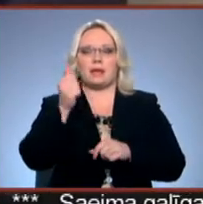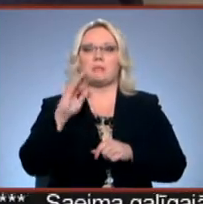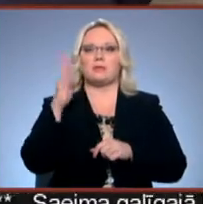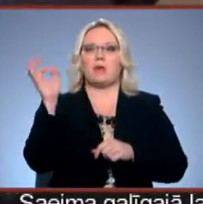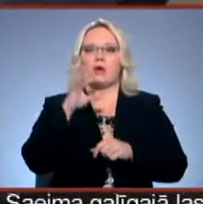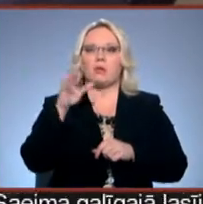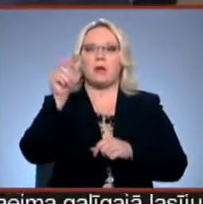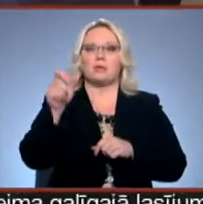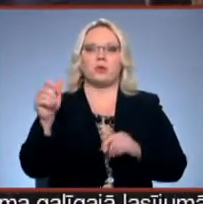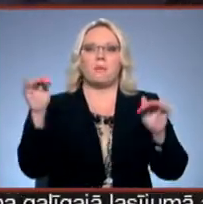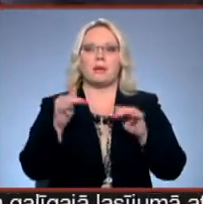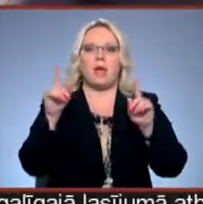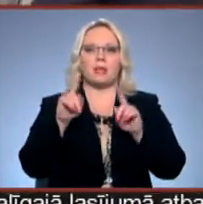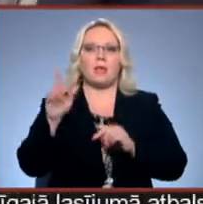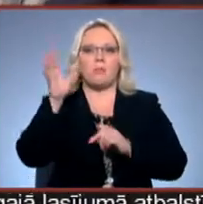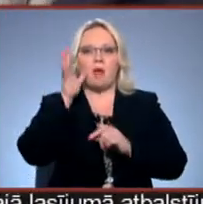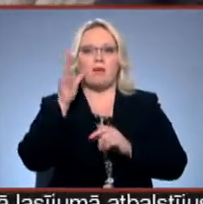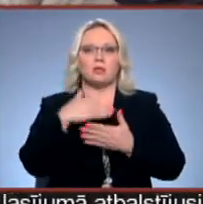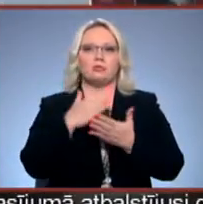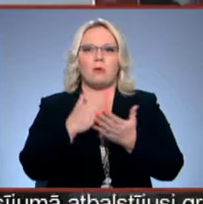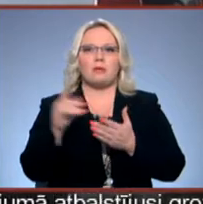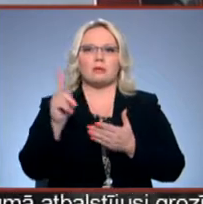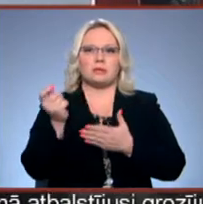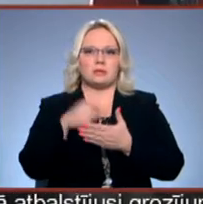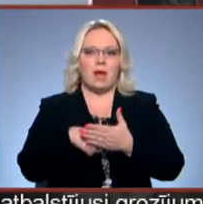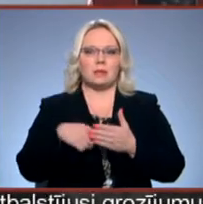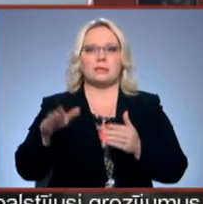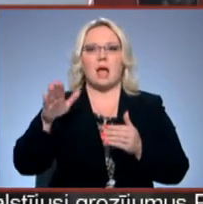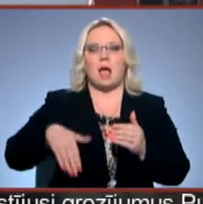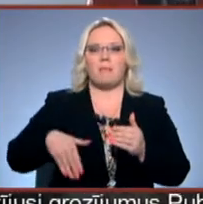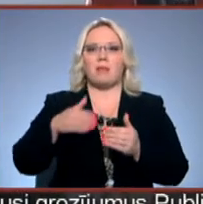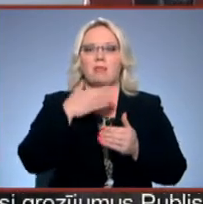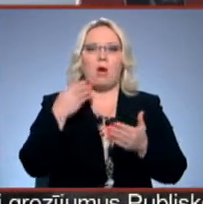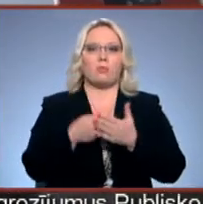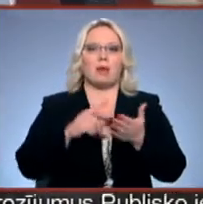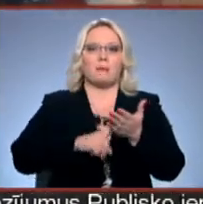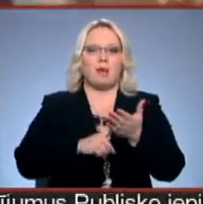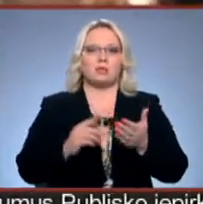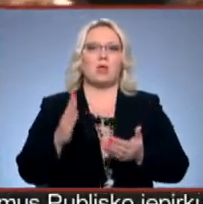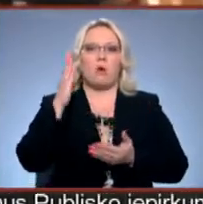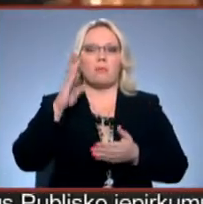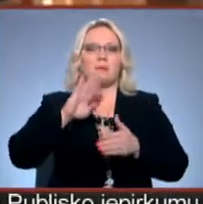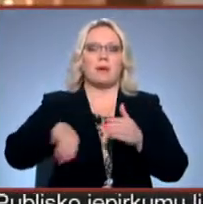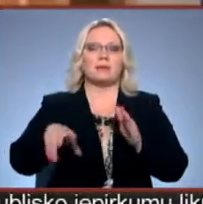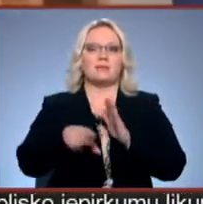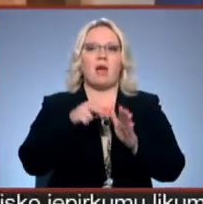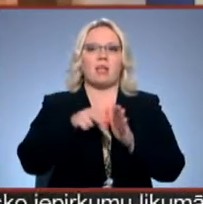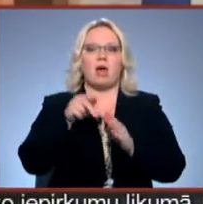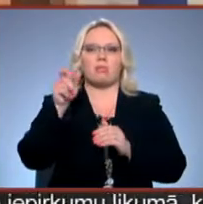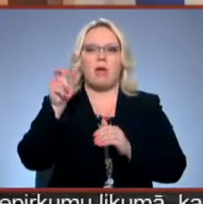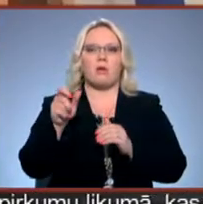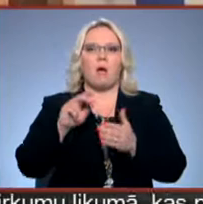pilsoņības un migrācijas lieta pārvaldes nodeļas ir slēgtas. Ja kabatā nav derīgas passes, nobalsot bez vēlētāju apliecībām